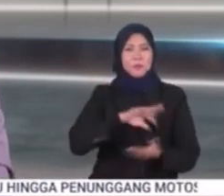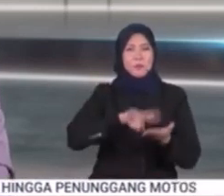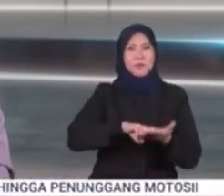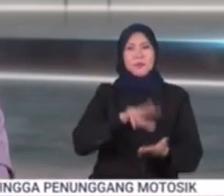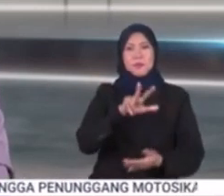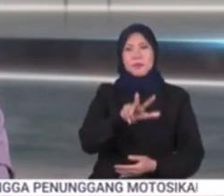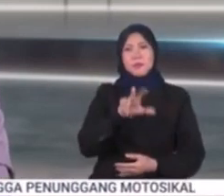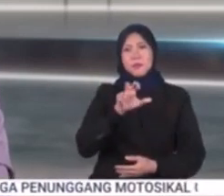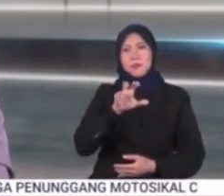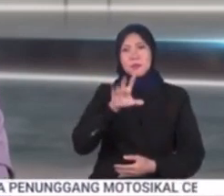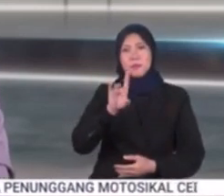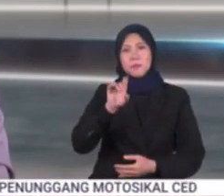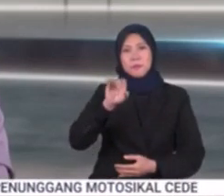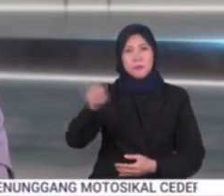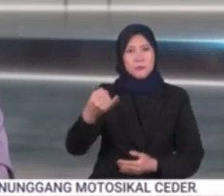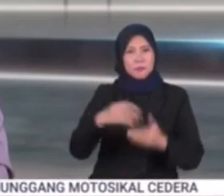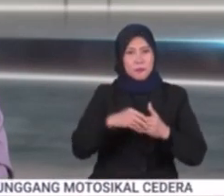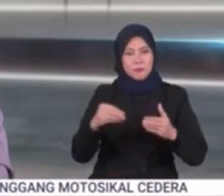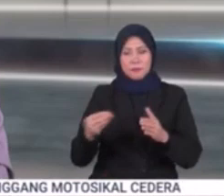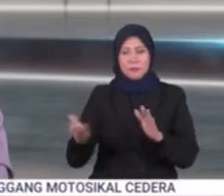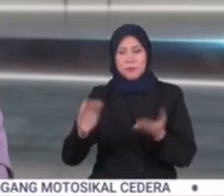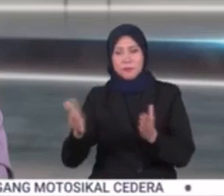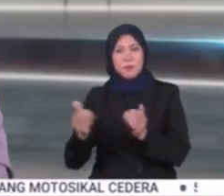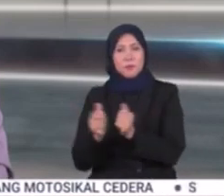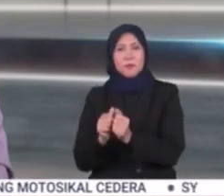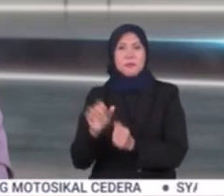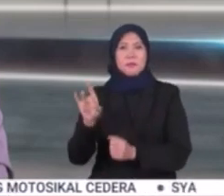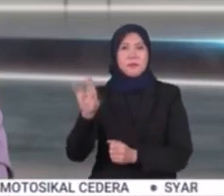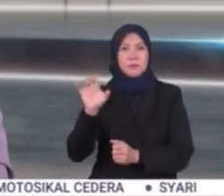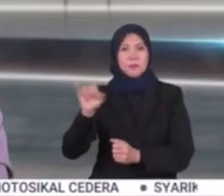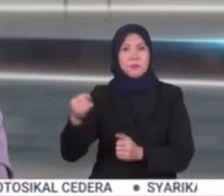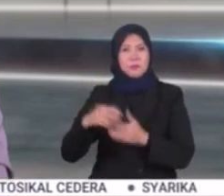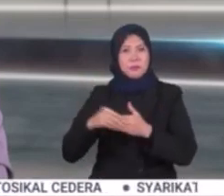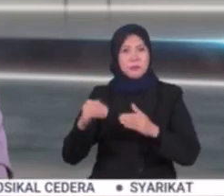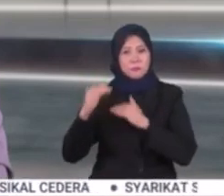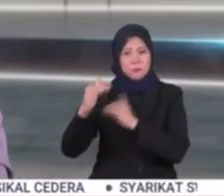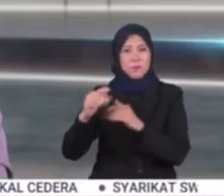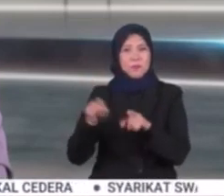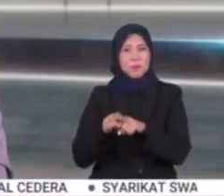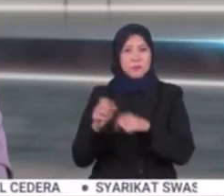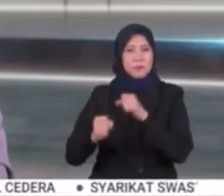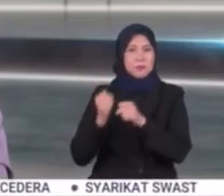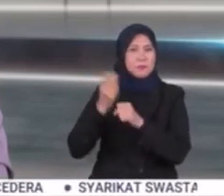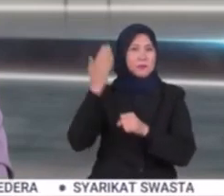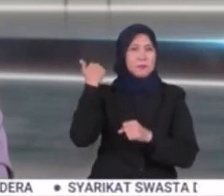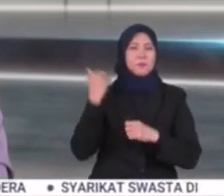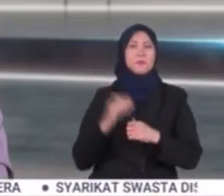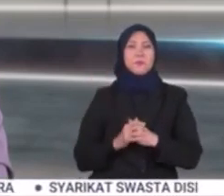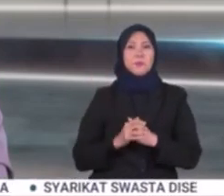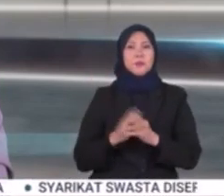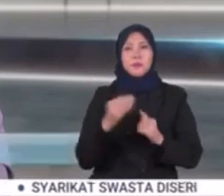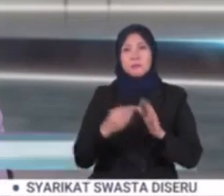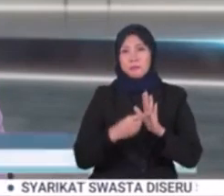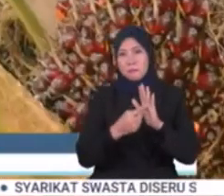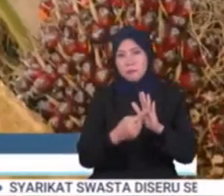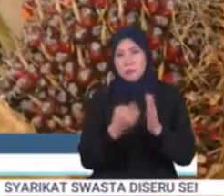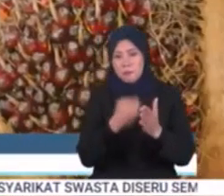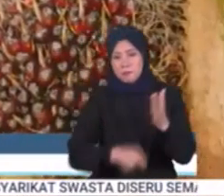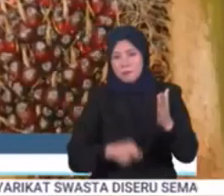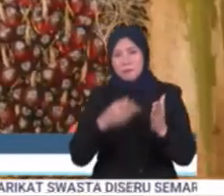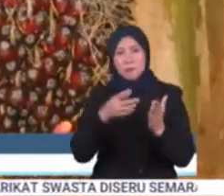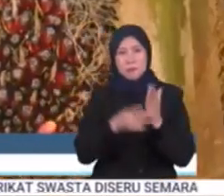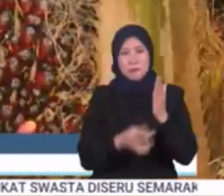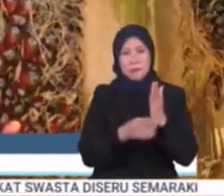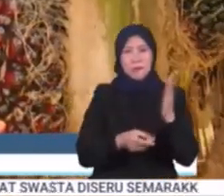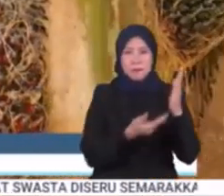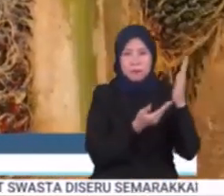RM380 juta berbanding RM812 juta pada tempoh yang sama tahun lalu. Prestasi dipengaruhi harga minyak